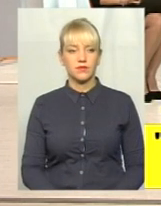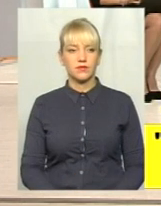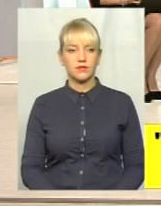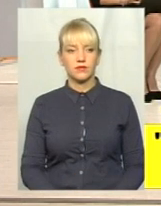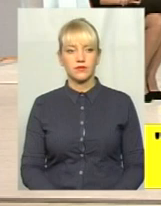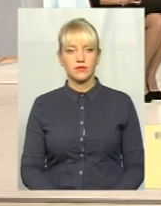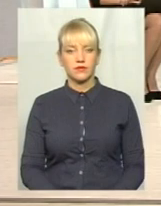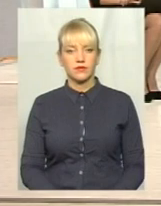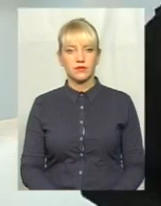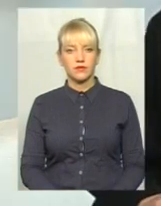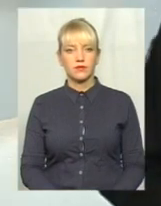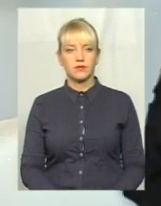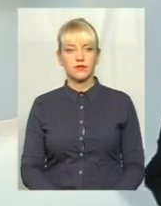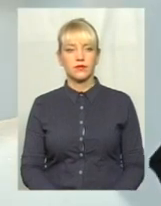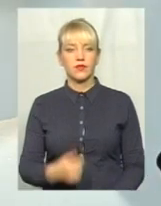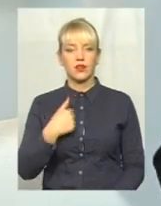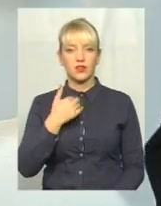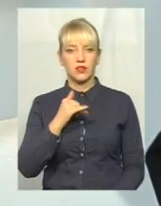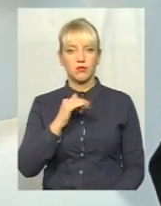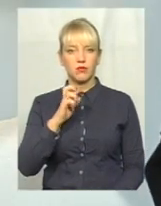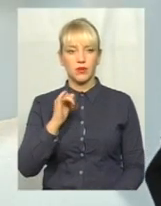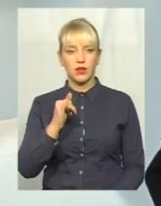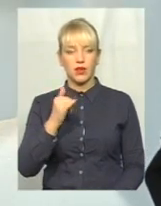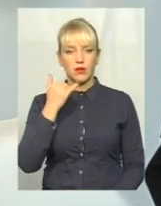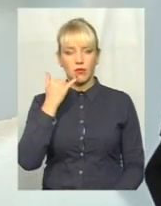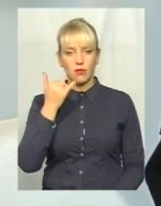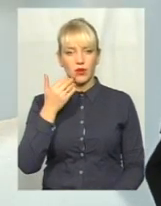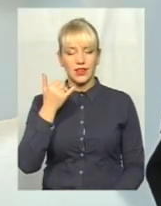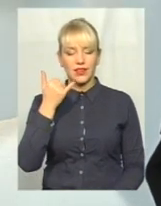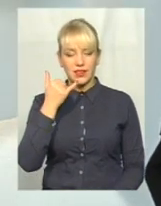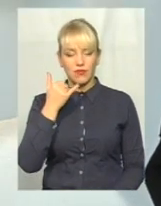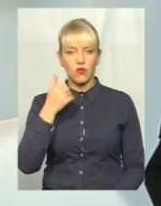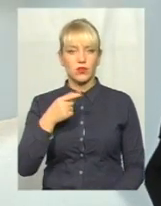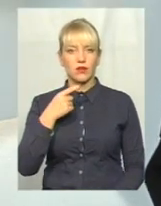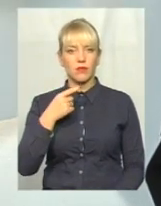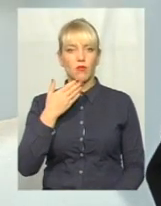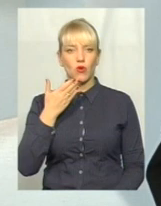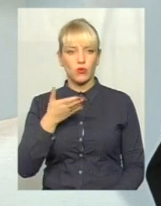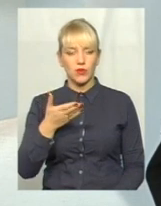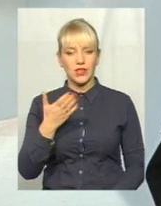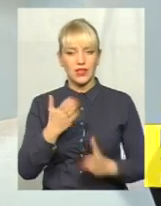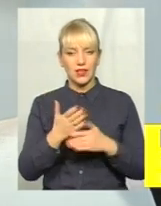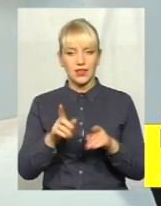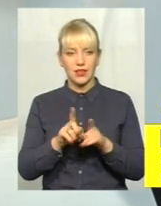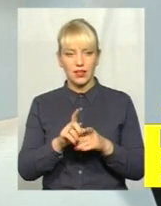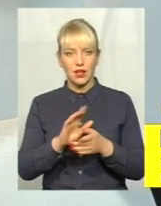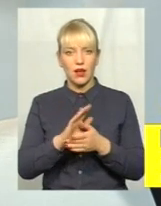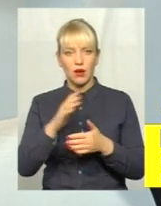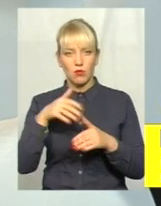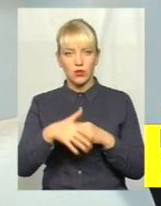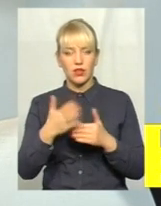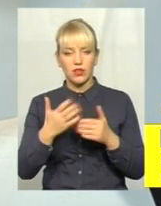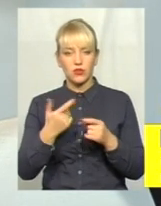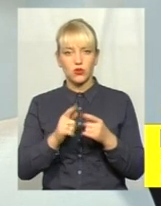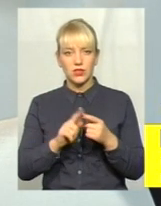я хотів би прокоментувати цей телефонний дзвінок. Є таке поняття, якщо ці автобуси належать